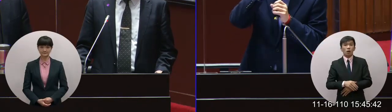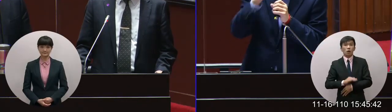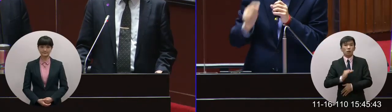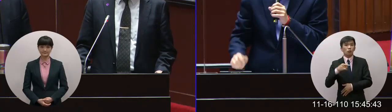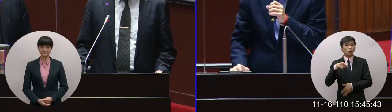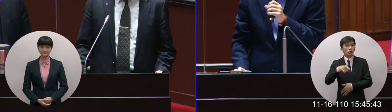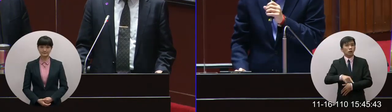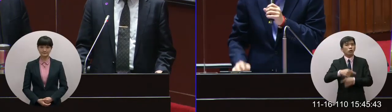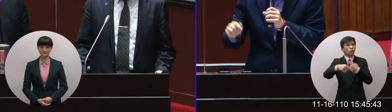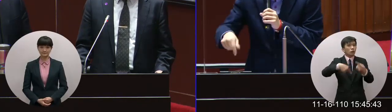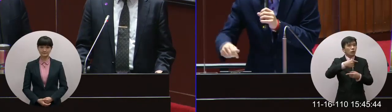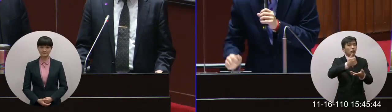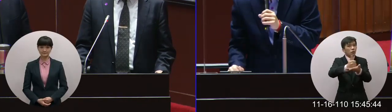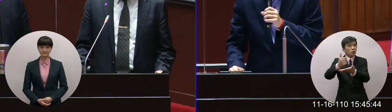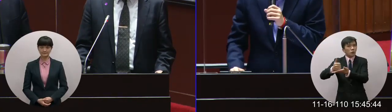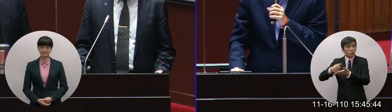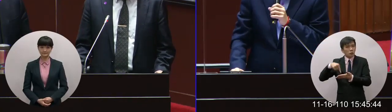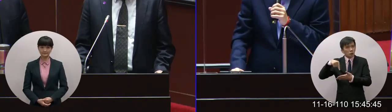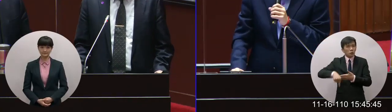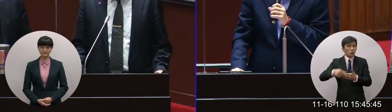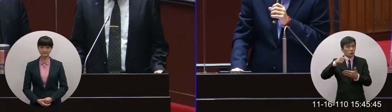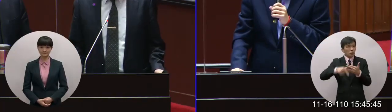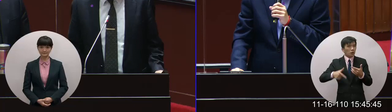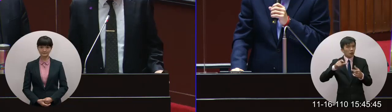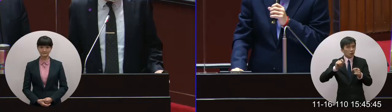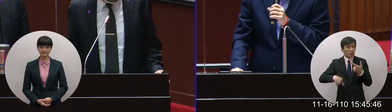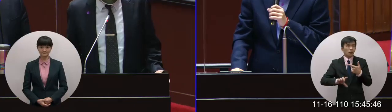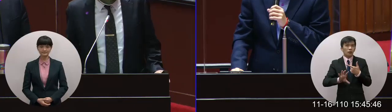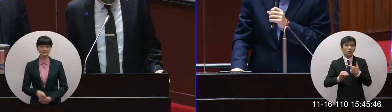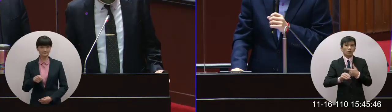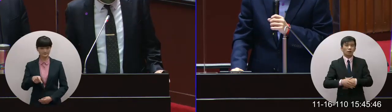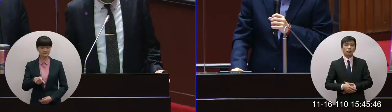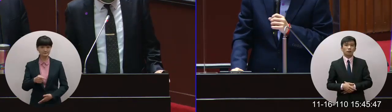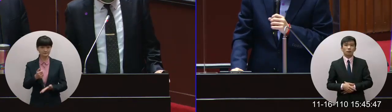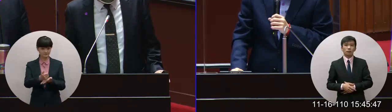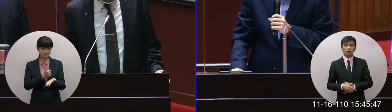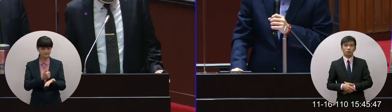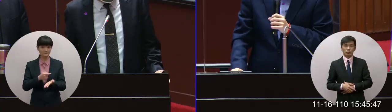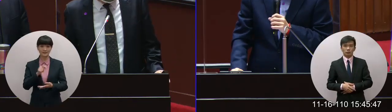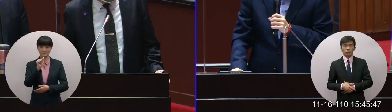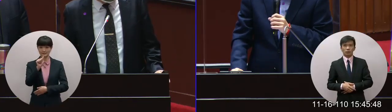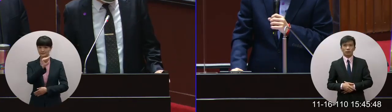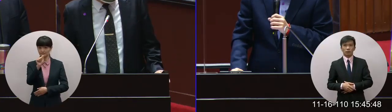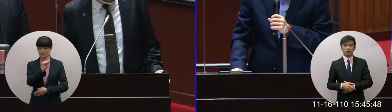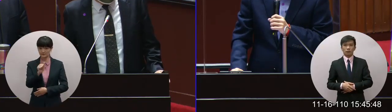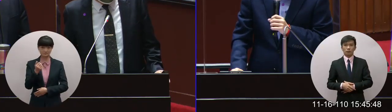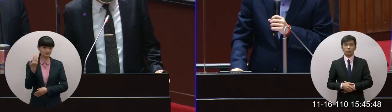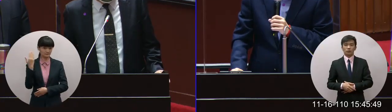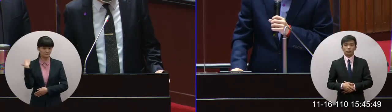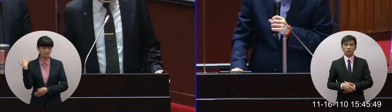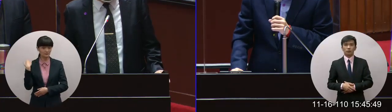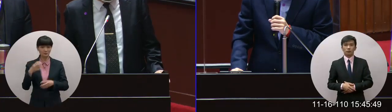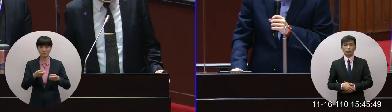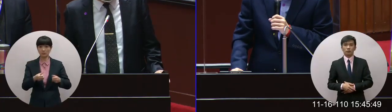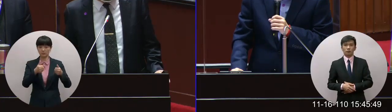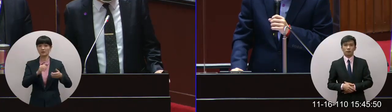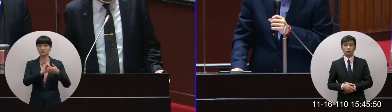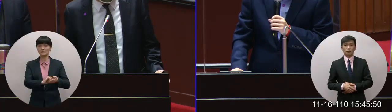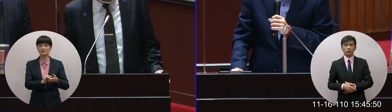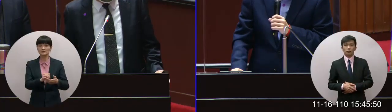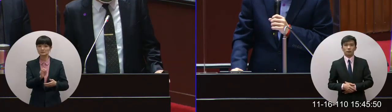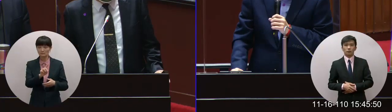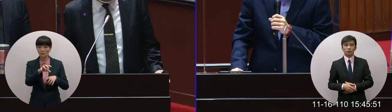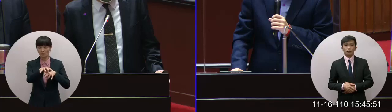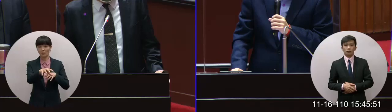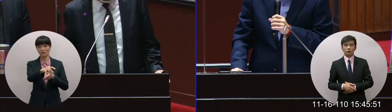打破產地直送原則這一批以這一批來講我們跟AZ當初在訂的時候並沒有什麼產